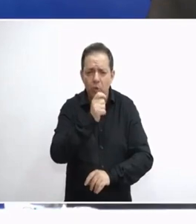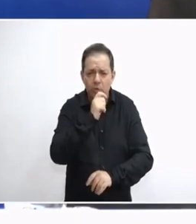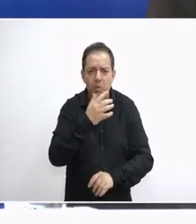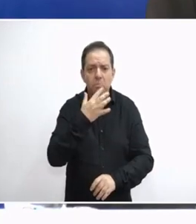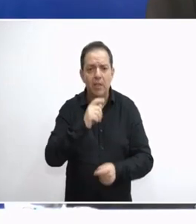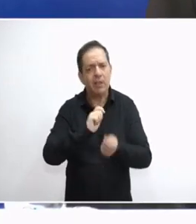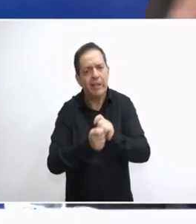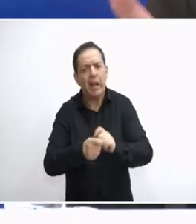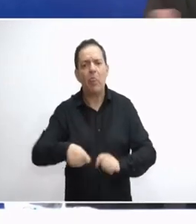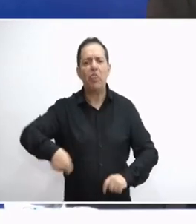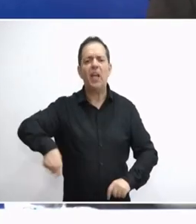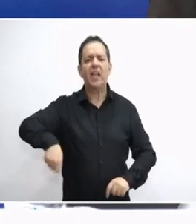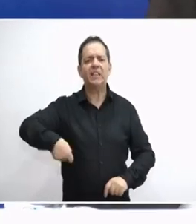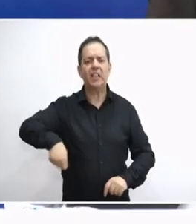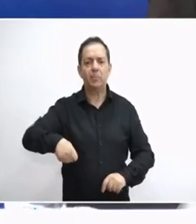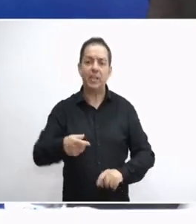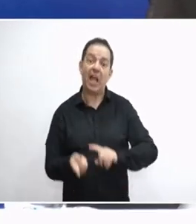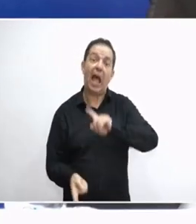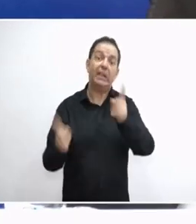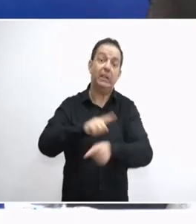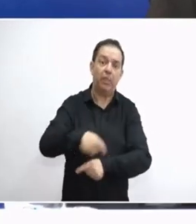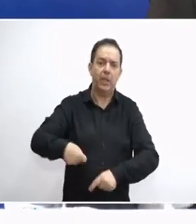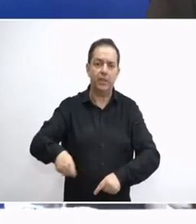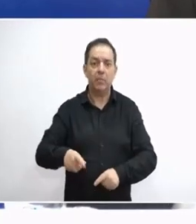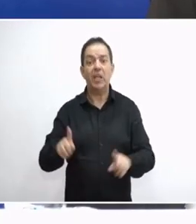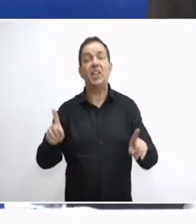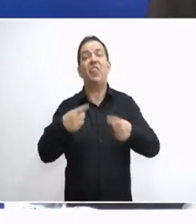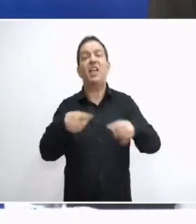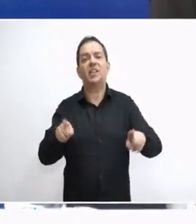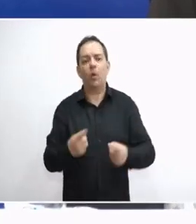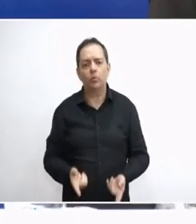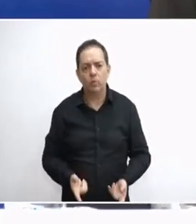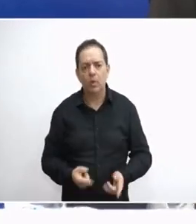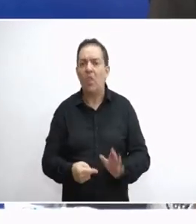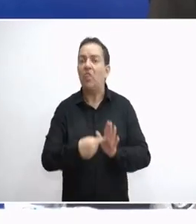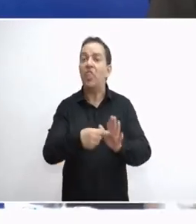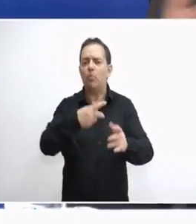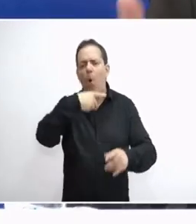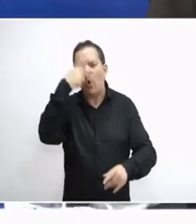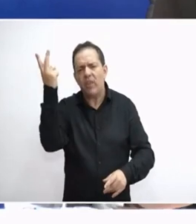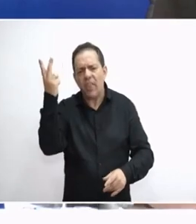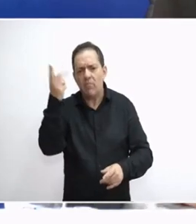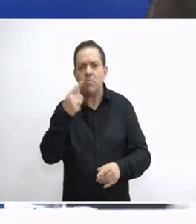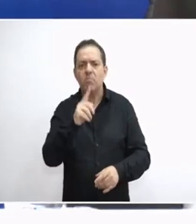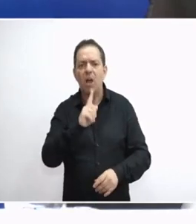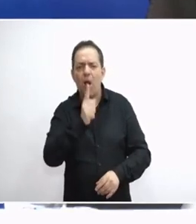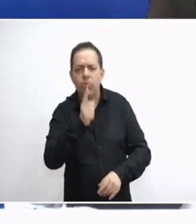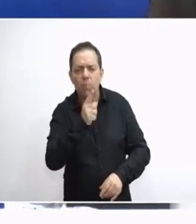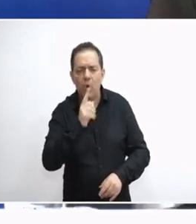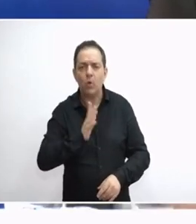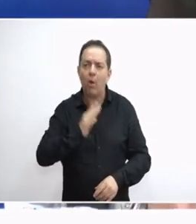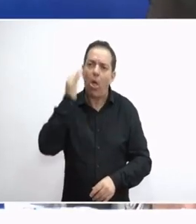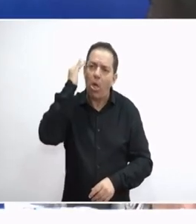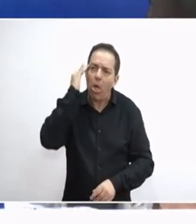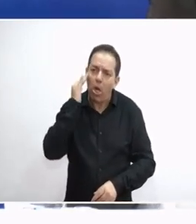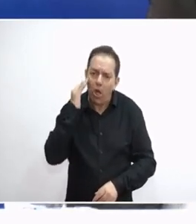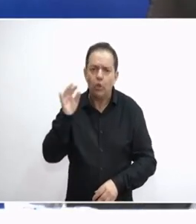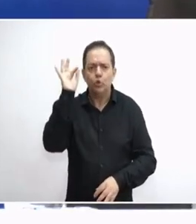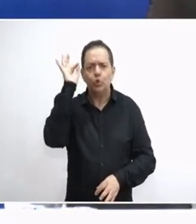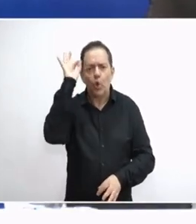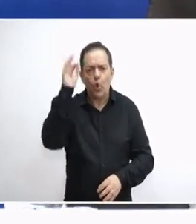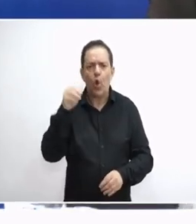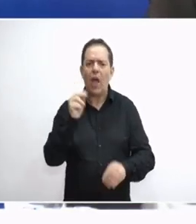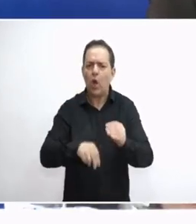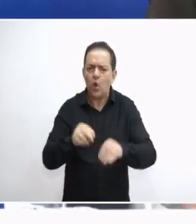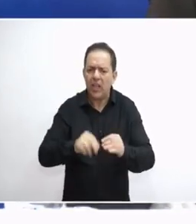είναι δικαστές, άρα καιρώνουν τους δικαστές, είναι δάσκαλοι, είναι διδάσκαλοι, προβάλλουν ό,τι θέλουν, χειραγωγούν το κοινό. Είτε για εκλογές,